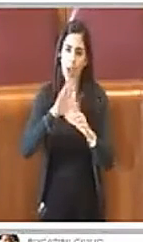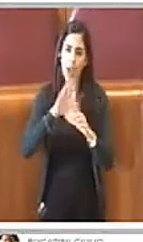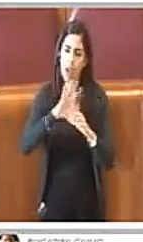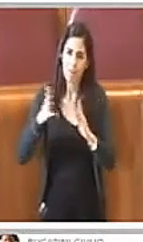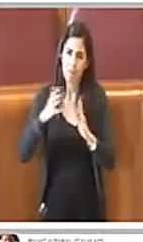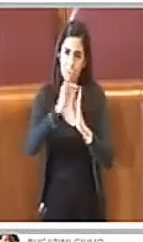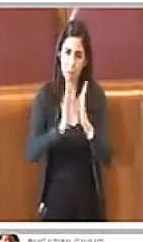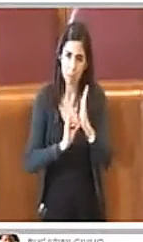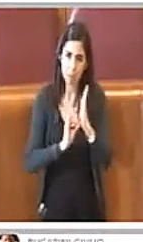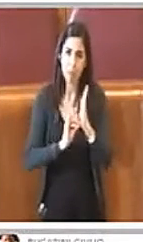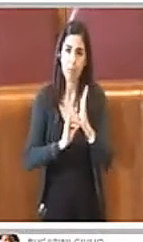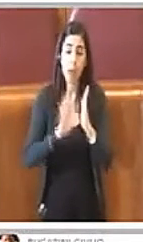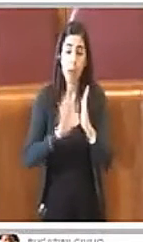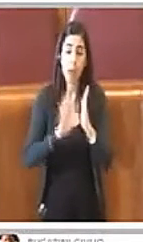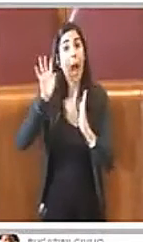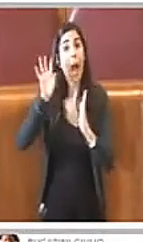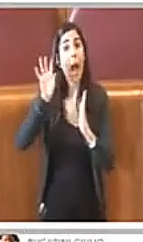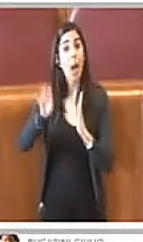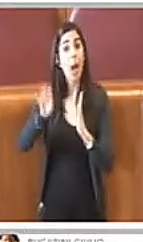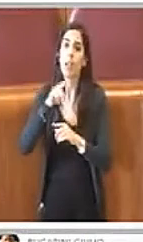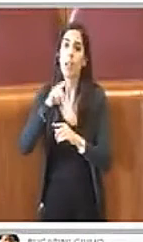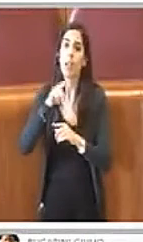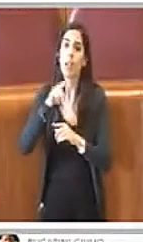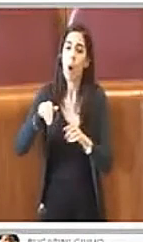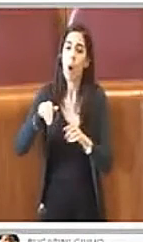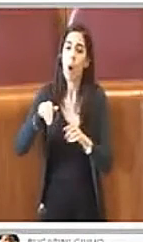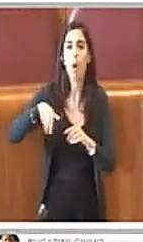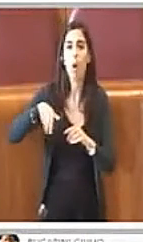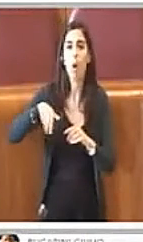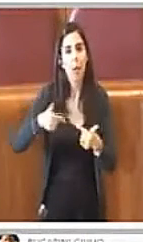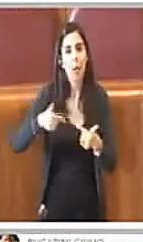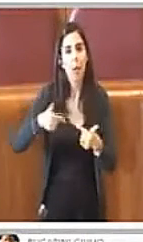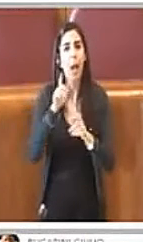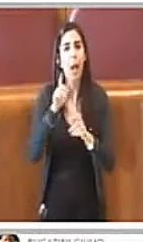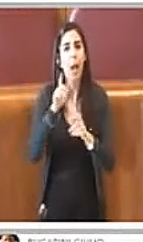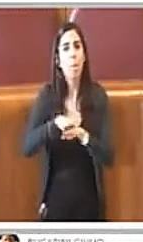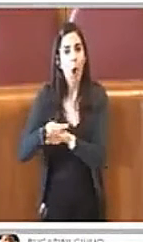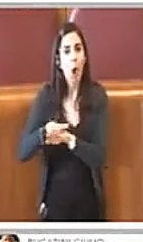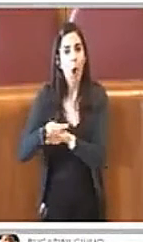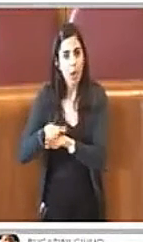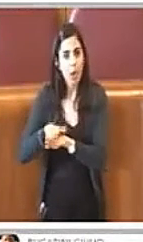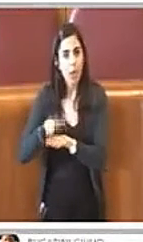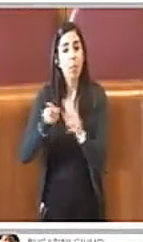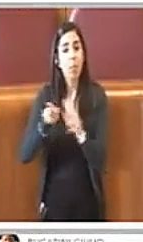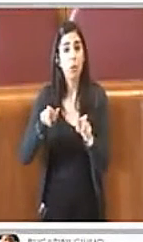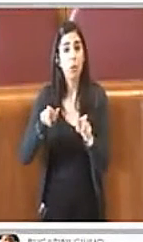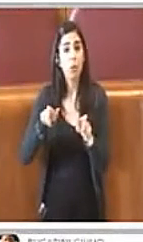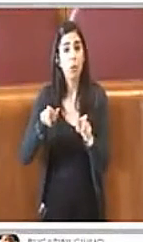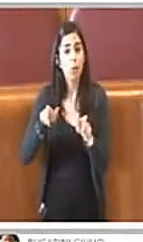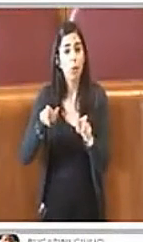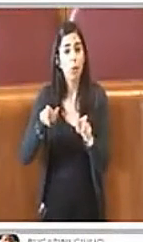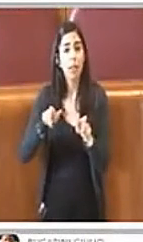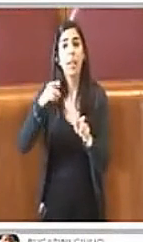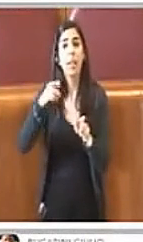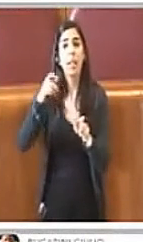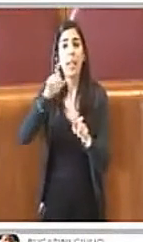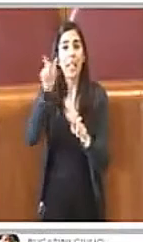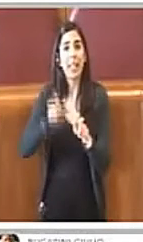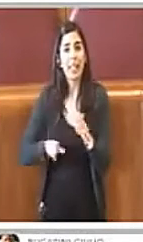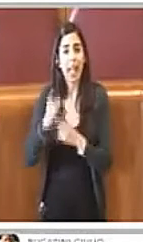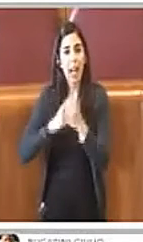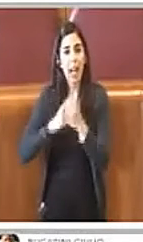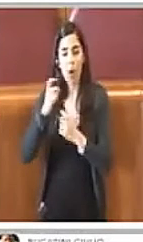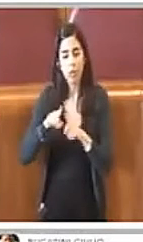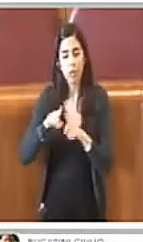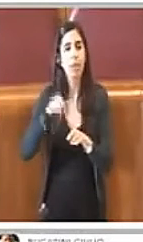cittadini di origine italiana che vivevano nei paesi di Bolivia, Cite, Perù e Uruguay. Si è concluso con sentenza